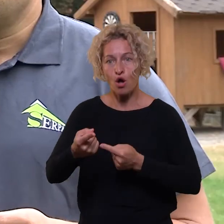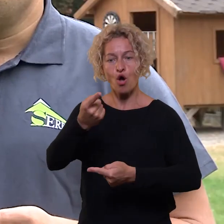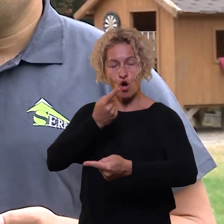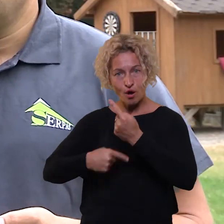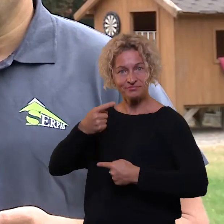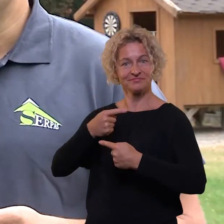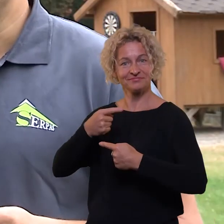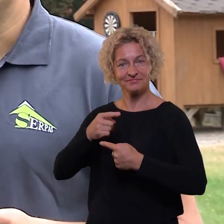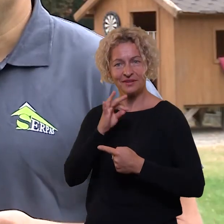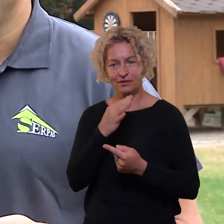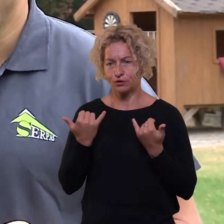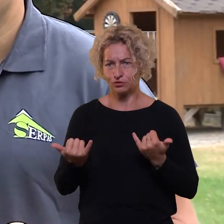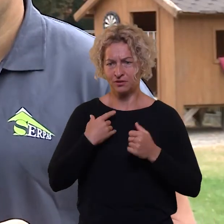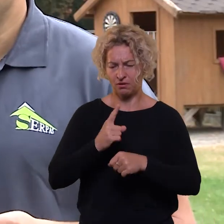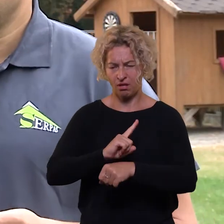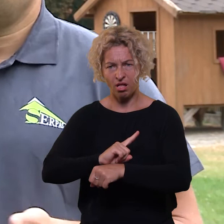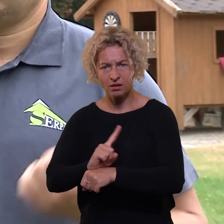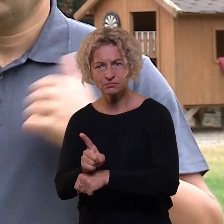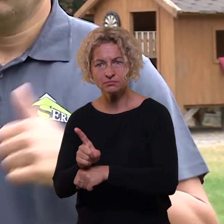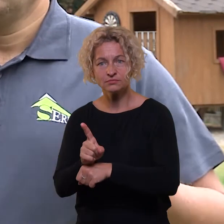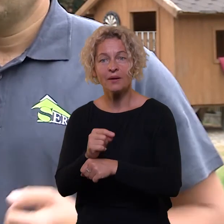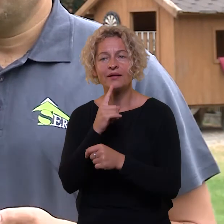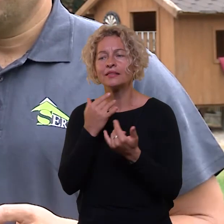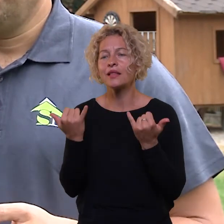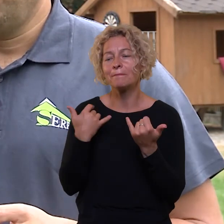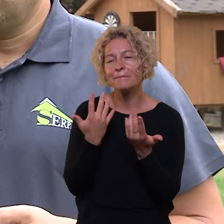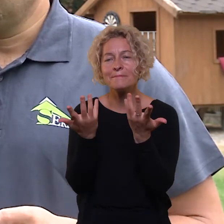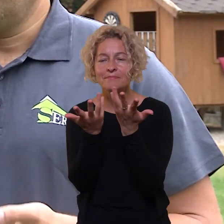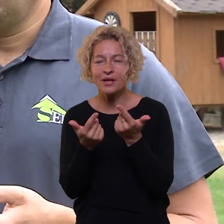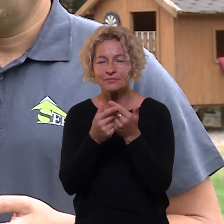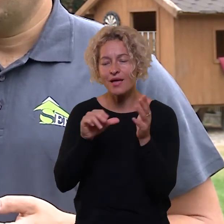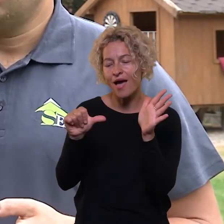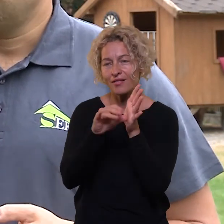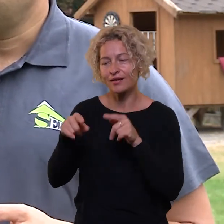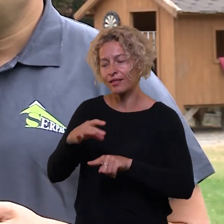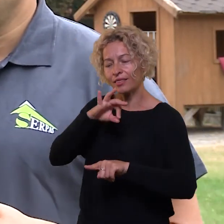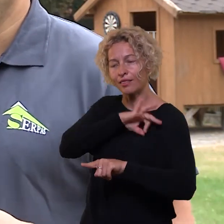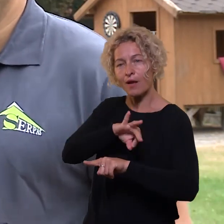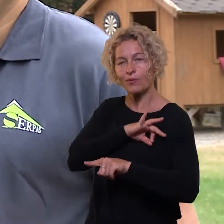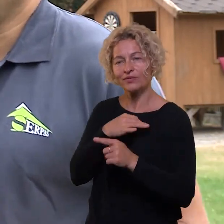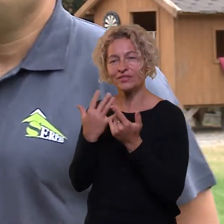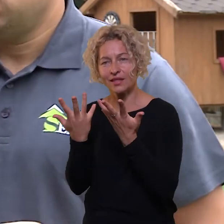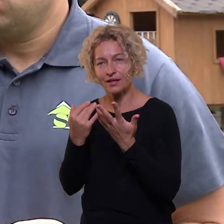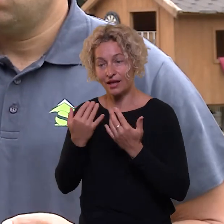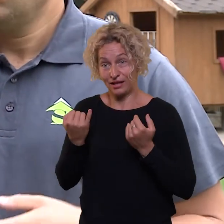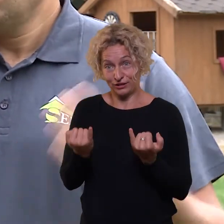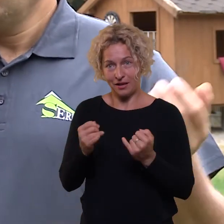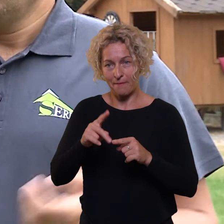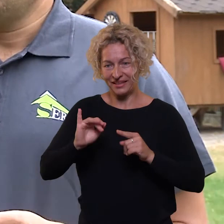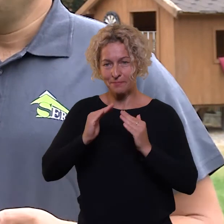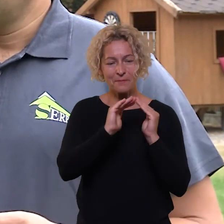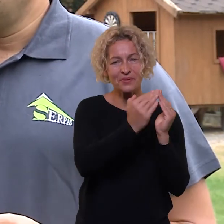Susiskaičiavau, kiek aš suvartoju elektros, nes šiame sklype mano namuose turiu tik vienintelę komunikaciją